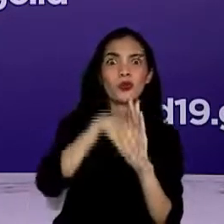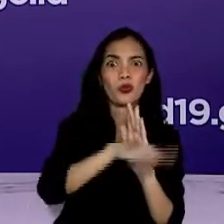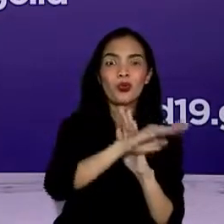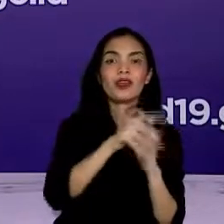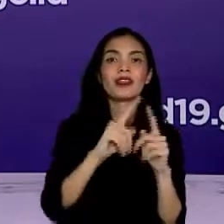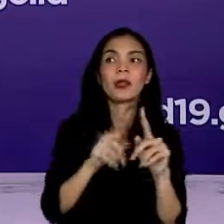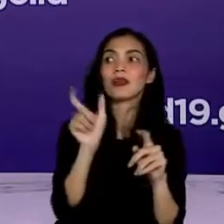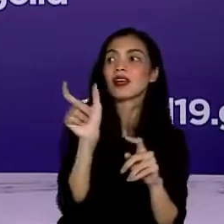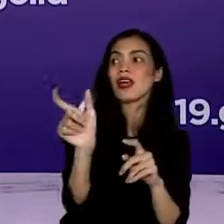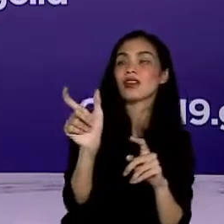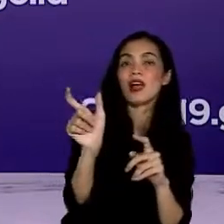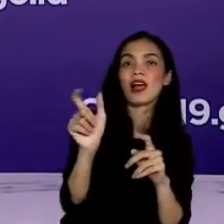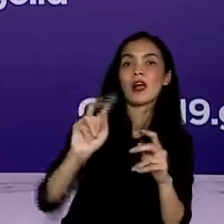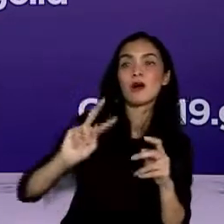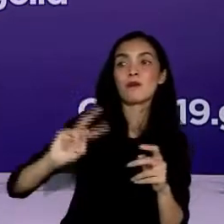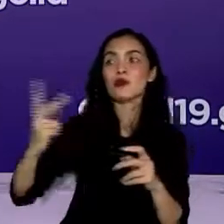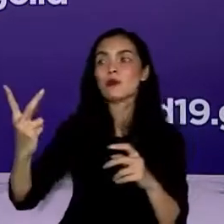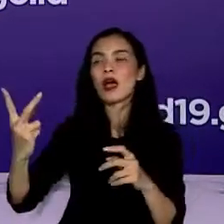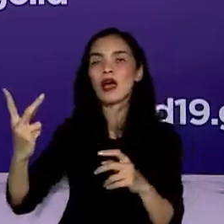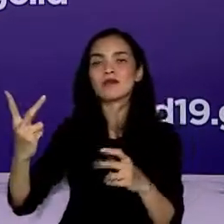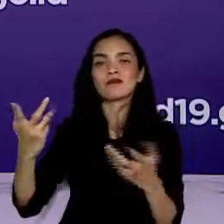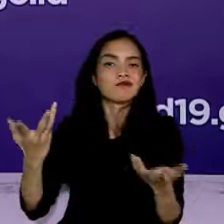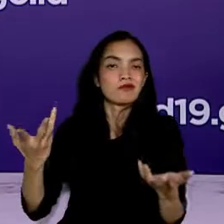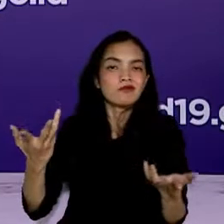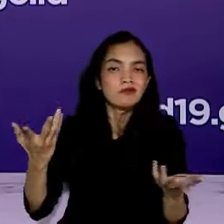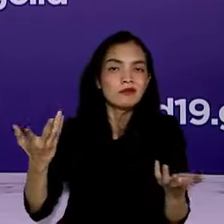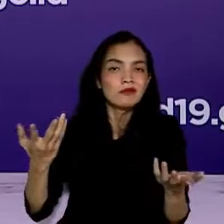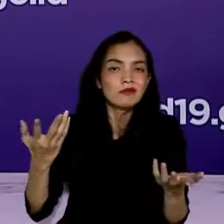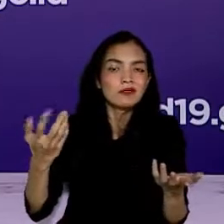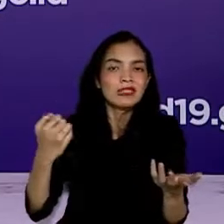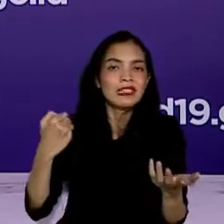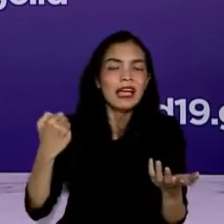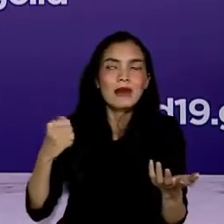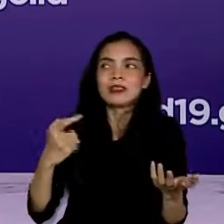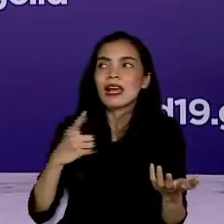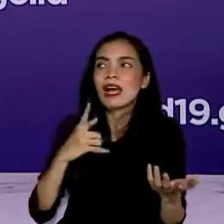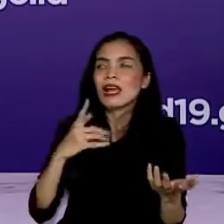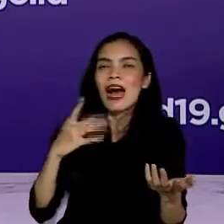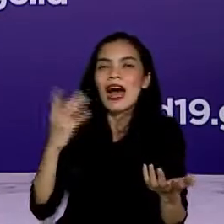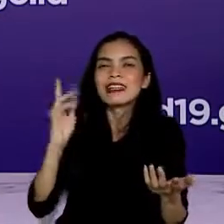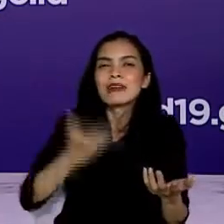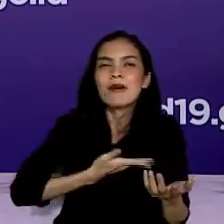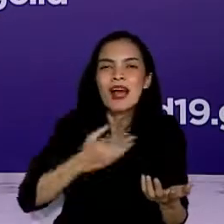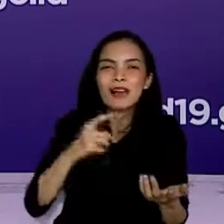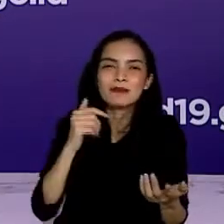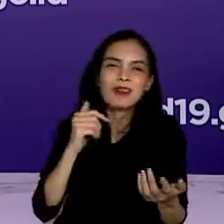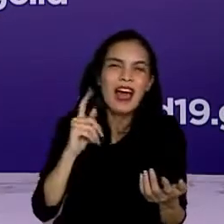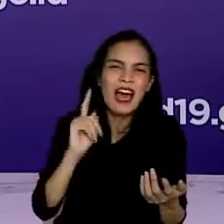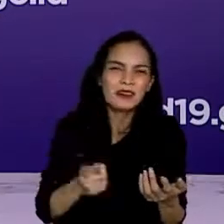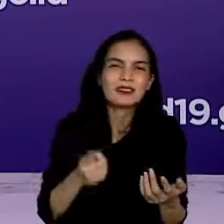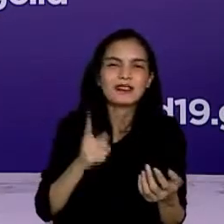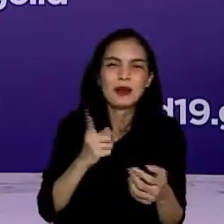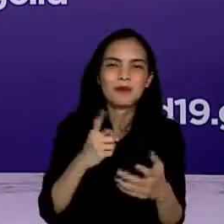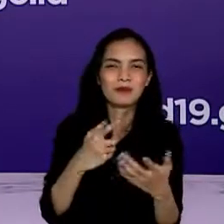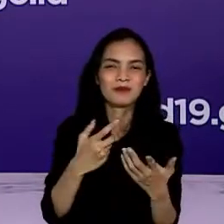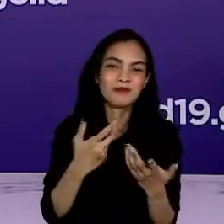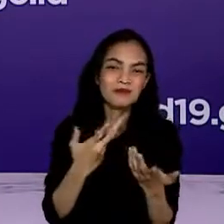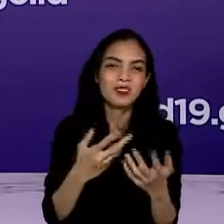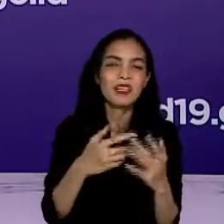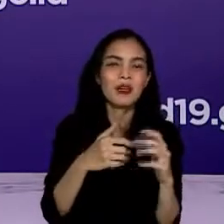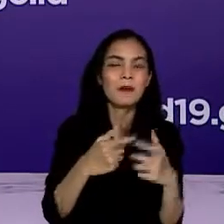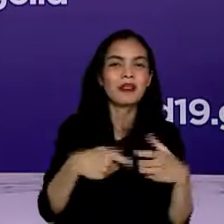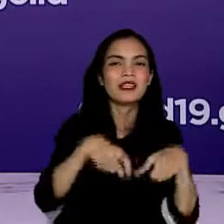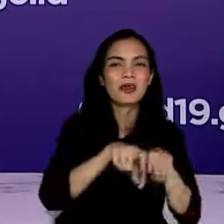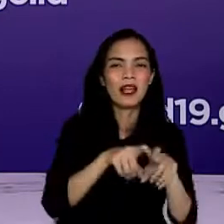istilah tersebut adalah bentuk yang tidak dapat terelakkan dalam perubahan kebijakan sehingga sesuai dengan